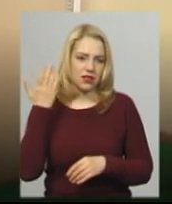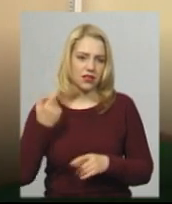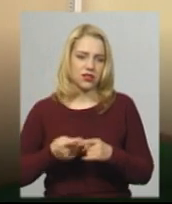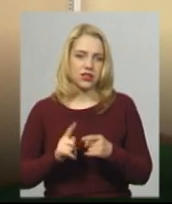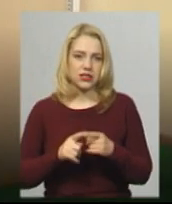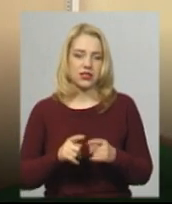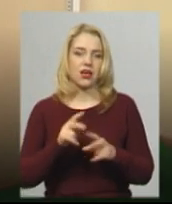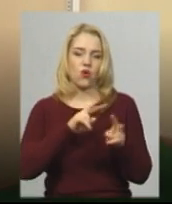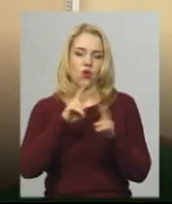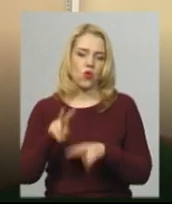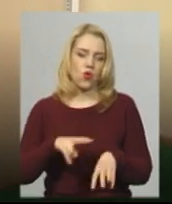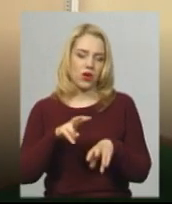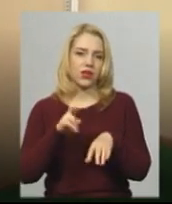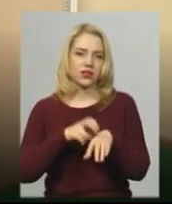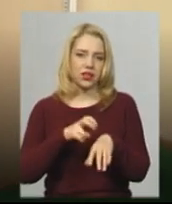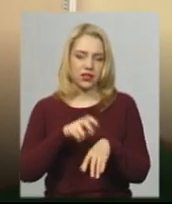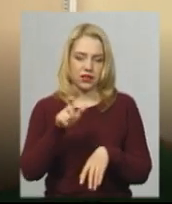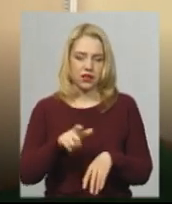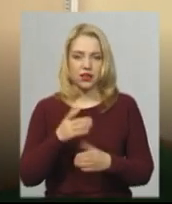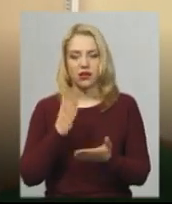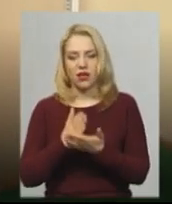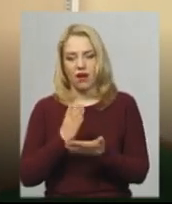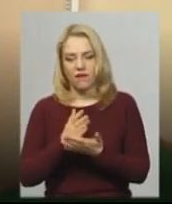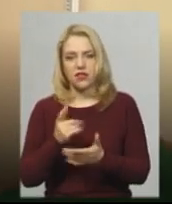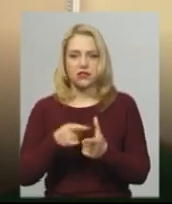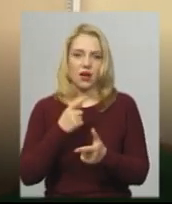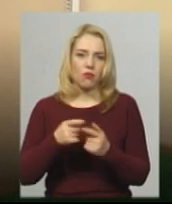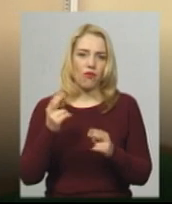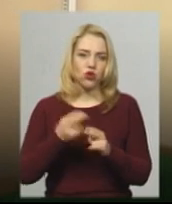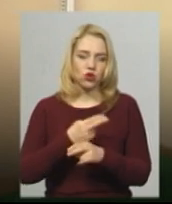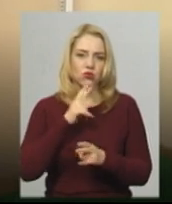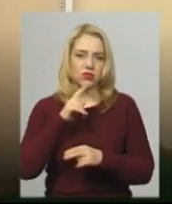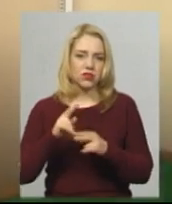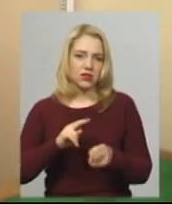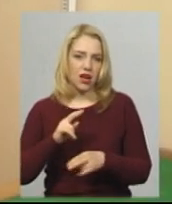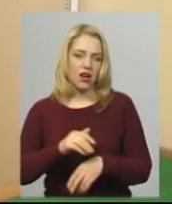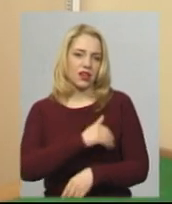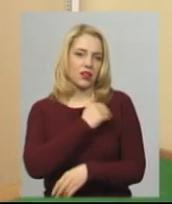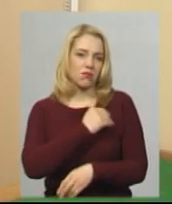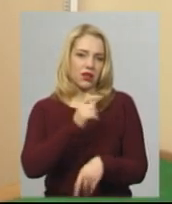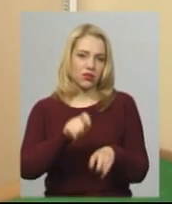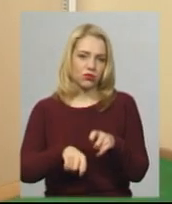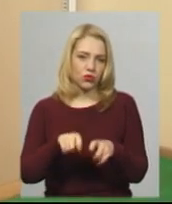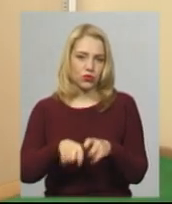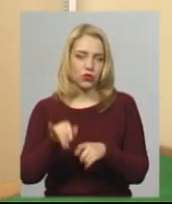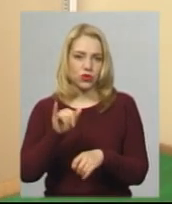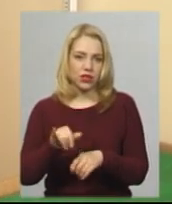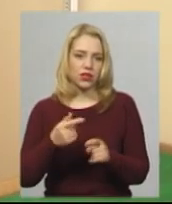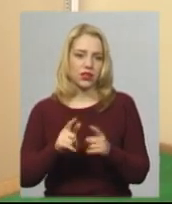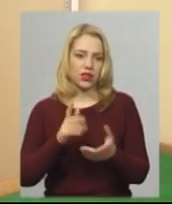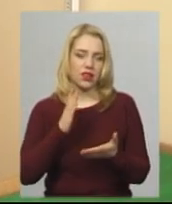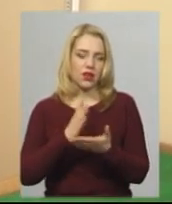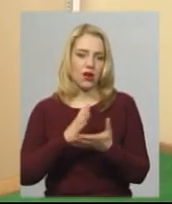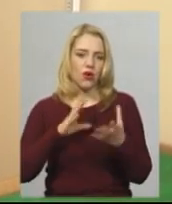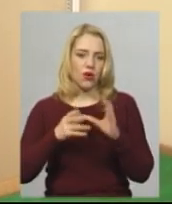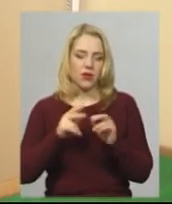це огляд лікаря, наявність скарг або їх відсутність, вимірювання температури тіла, наявність об'єктивних даних.